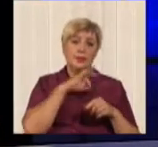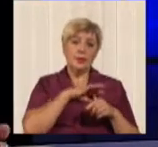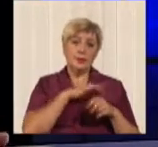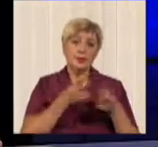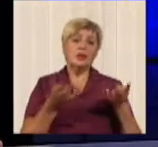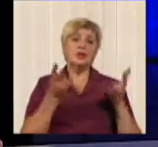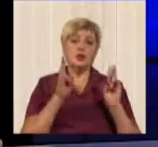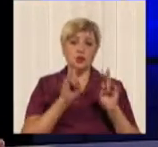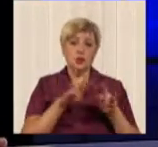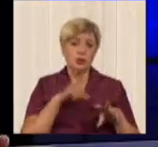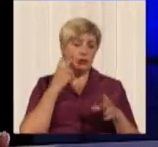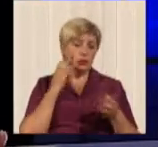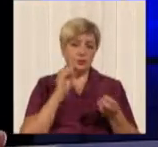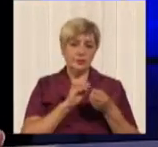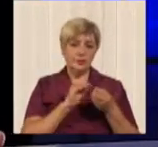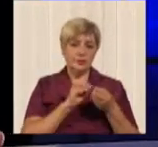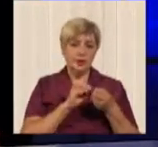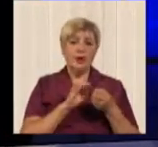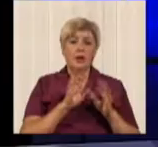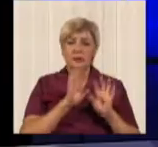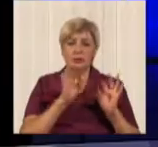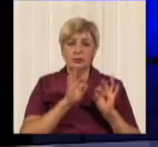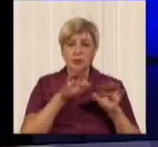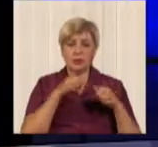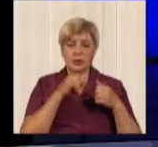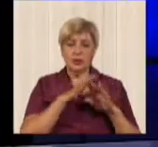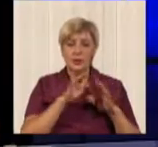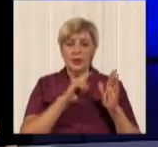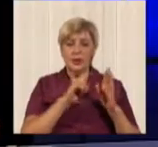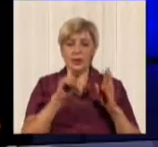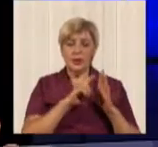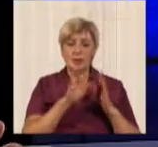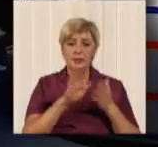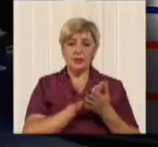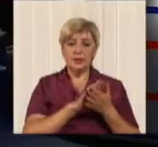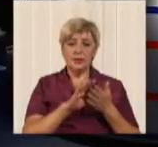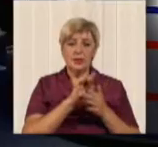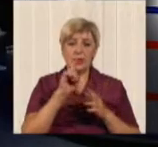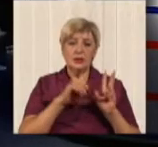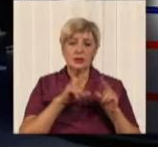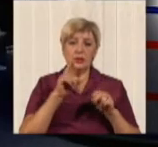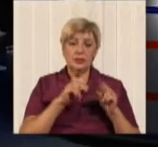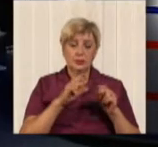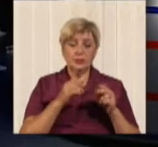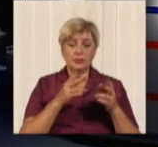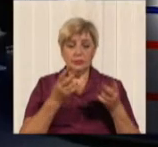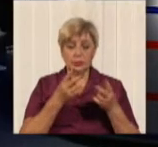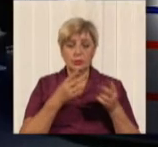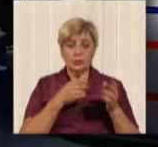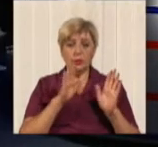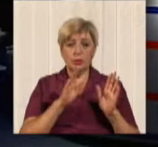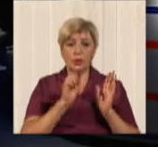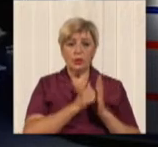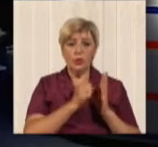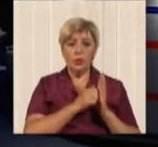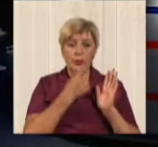залишають залишаються в них їх пільги, вони їздять безкоштовно тільки за рахунок потрібно мати проїзний документ. Ви